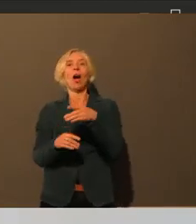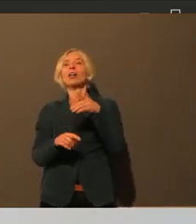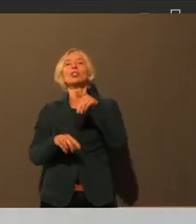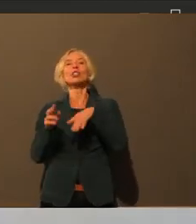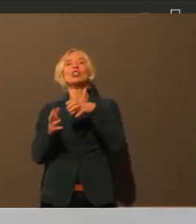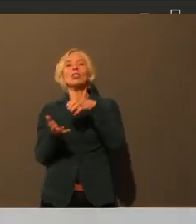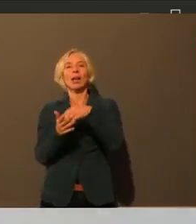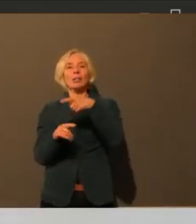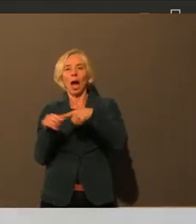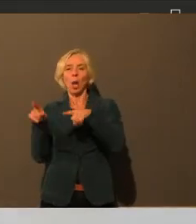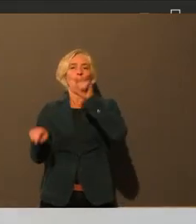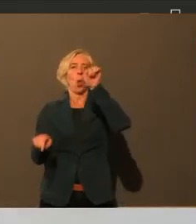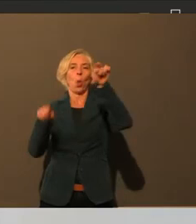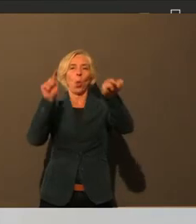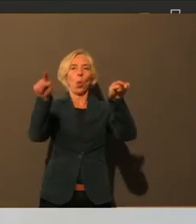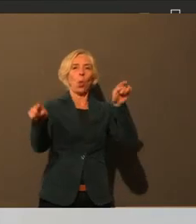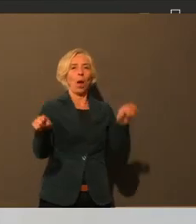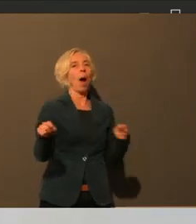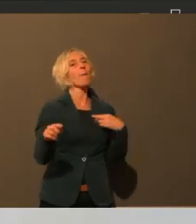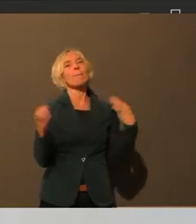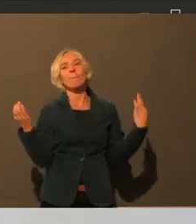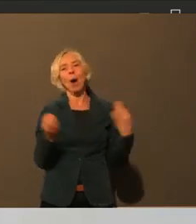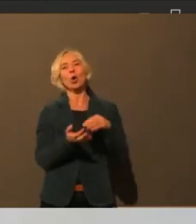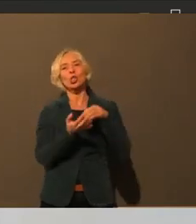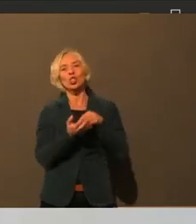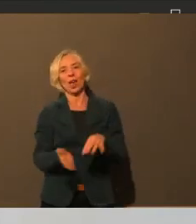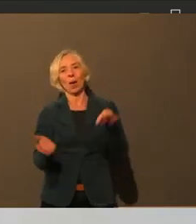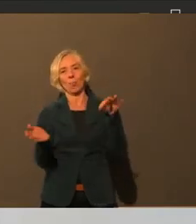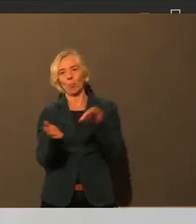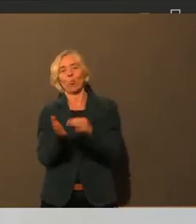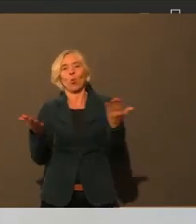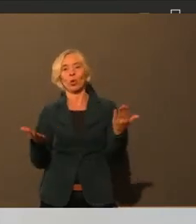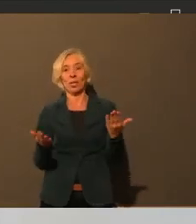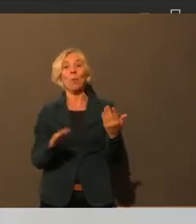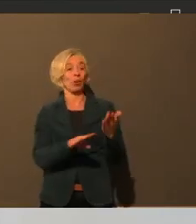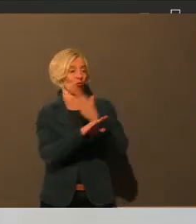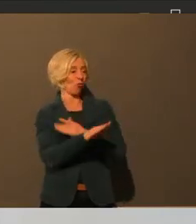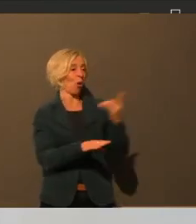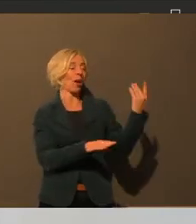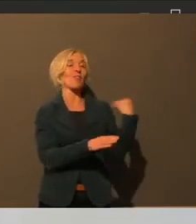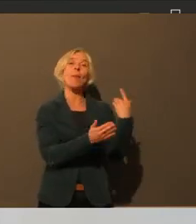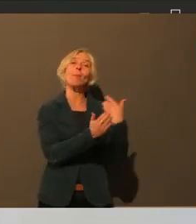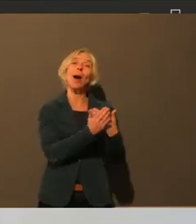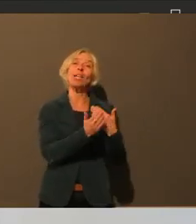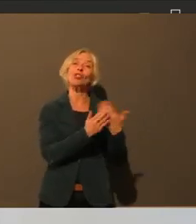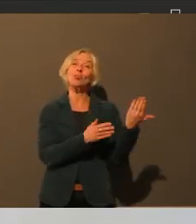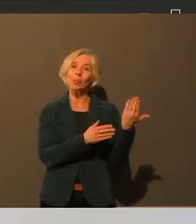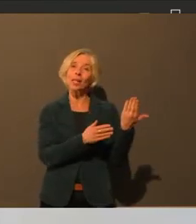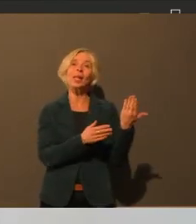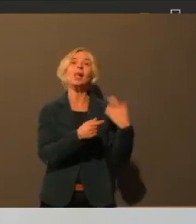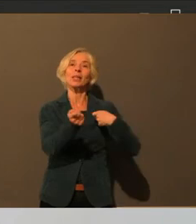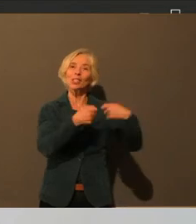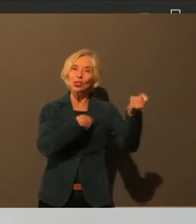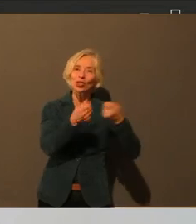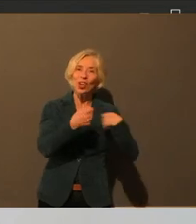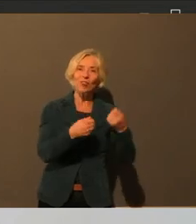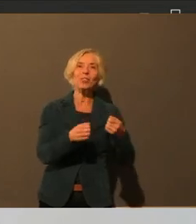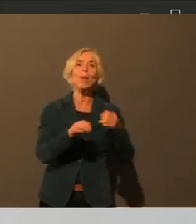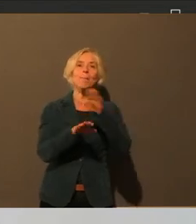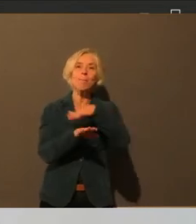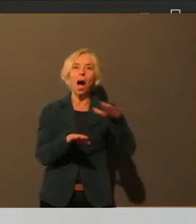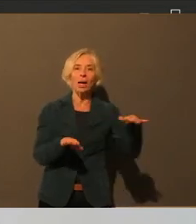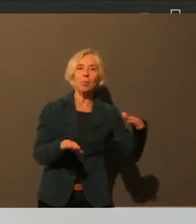setzen. Vorhin ist zum Beispiel auch das Thema Gewerbe gebracht worden, Einzelhandel. Da setzen wir zum Beispiel den Schwerpunkt, weil da tatsächlich die